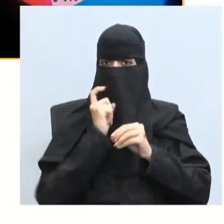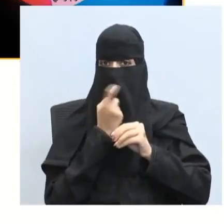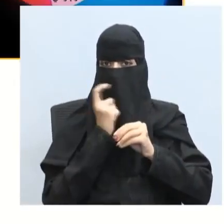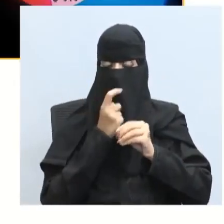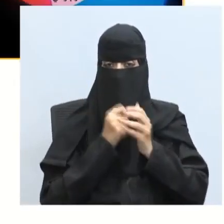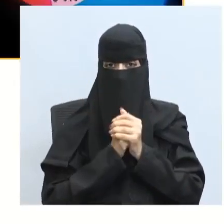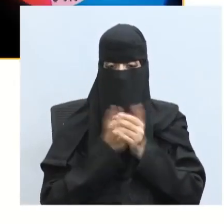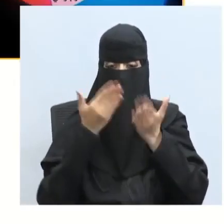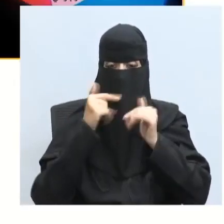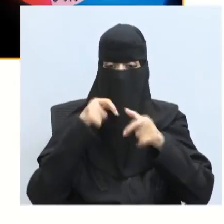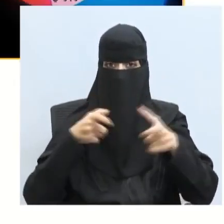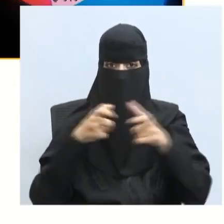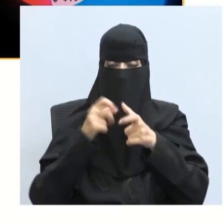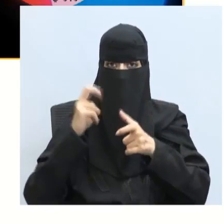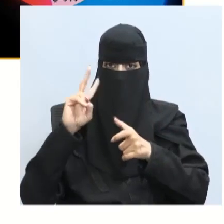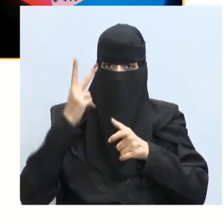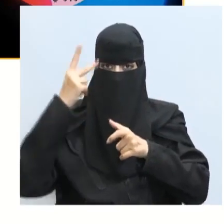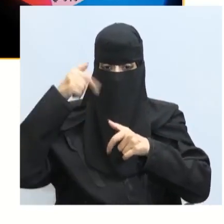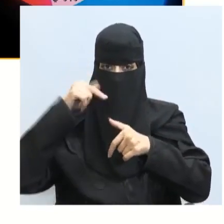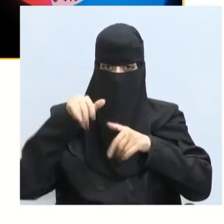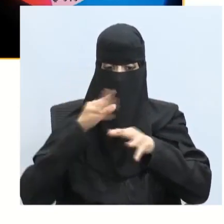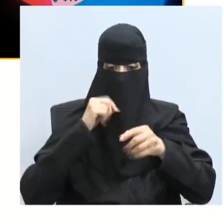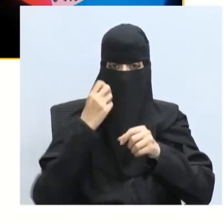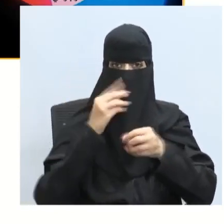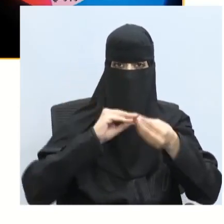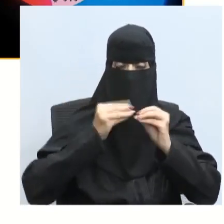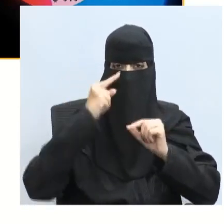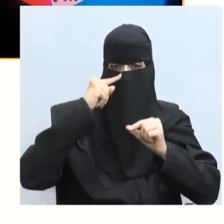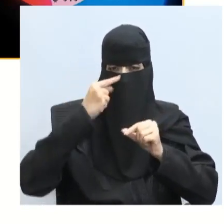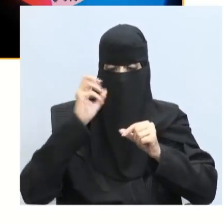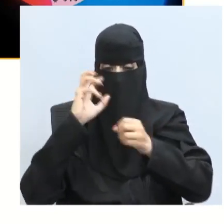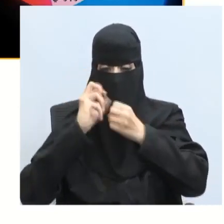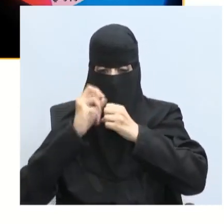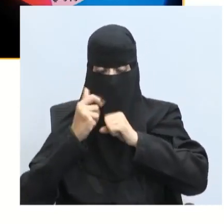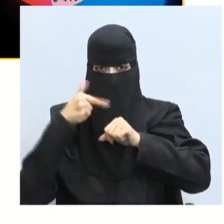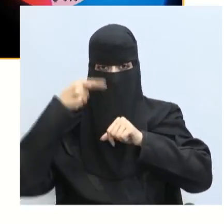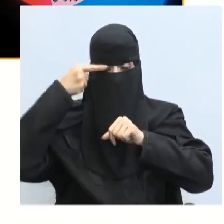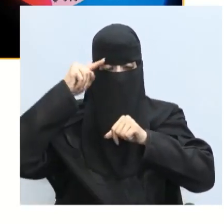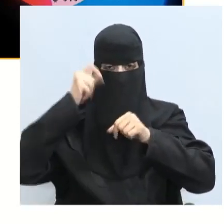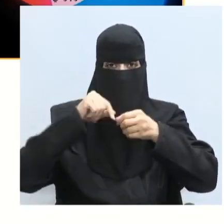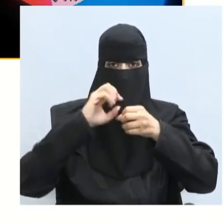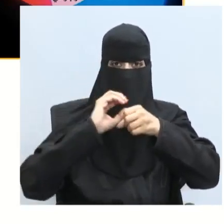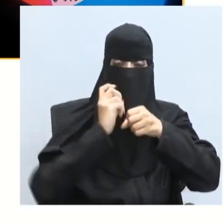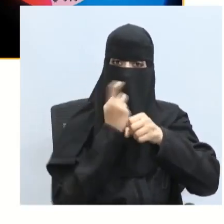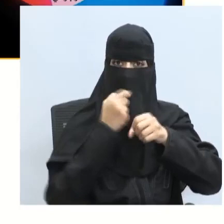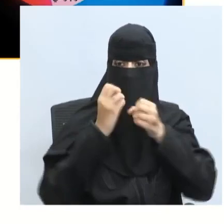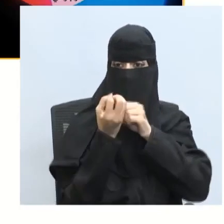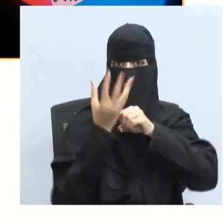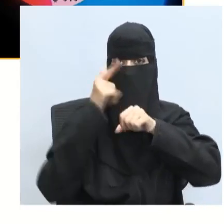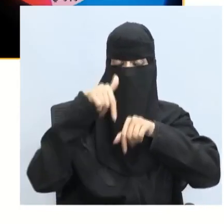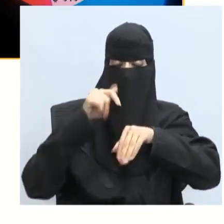أما مجموعة الألوان أصفر وأرجواني وأزرق فاتح التي تنتج عن لونين